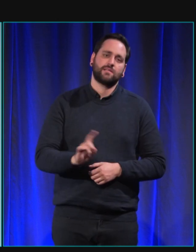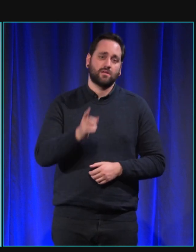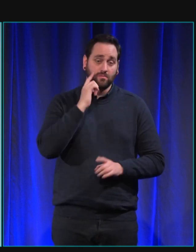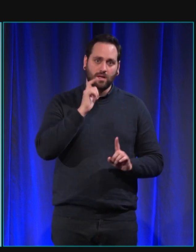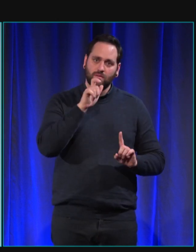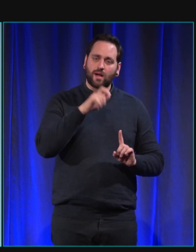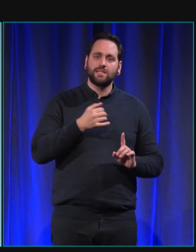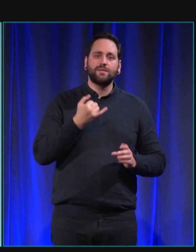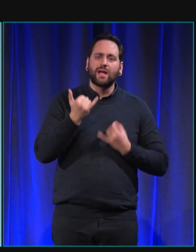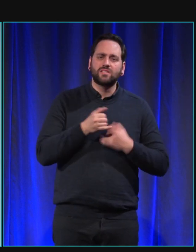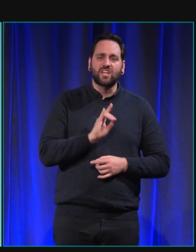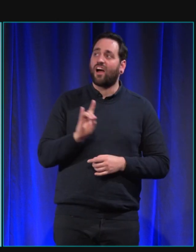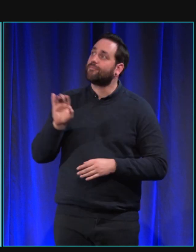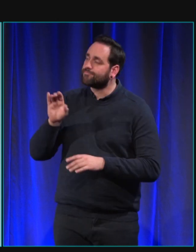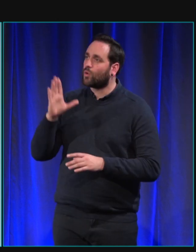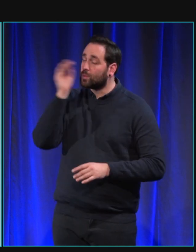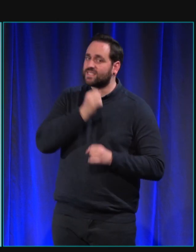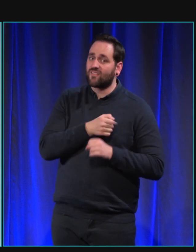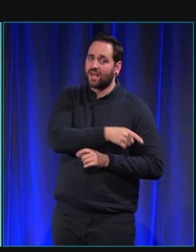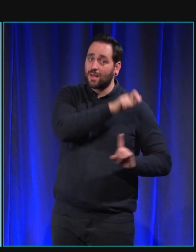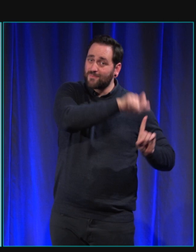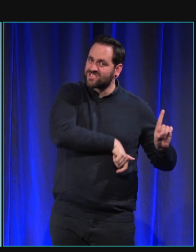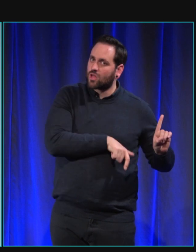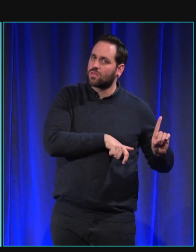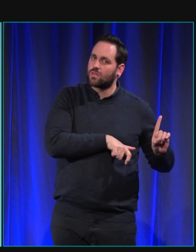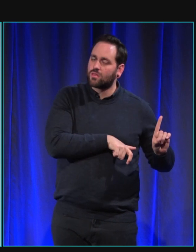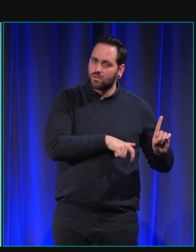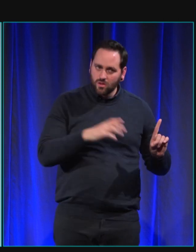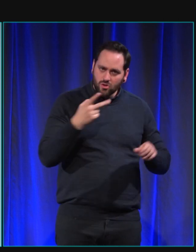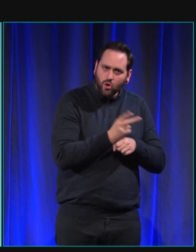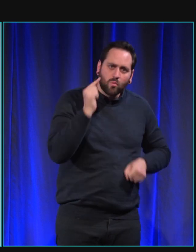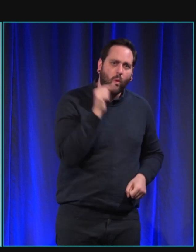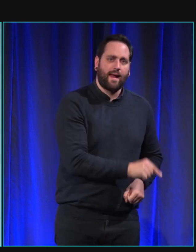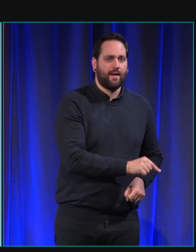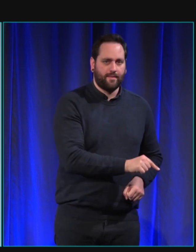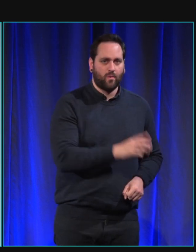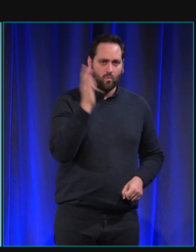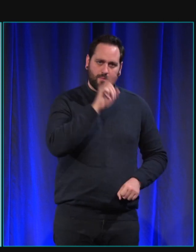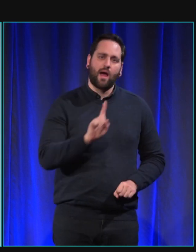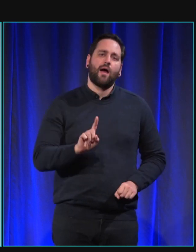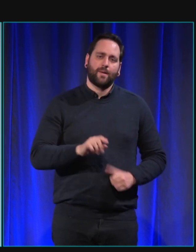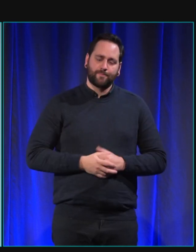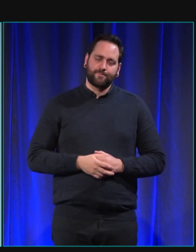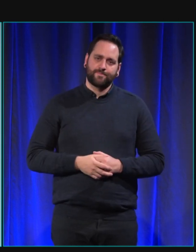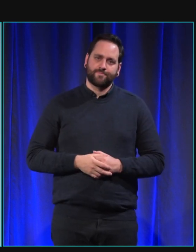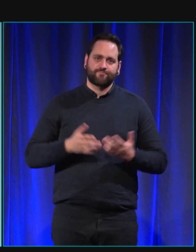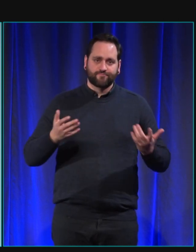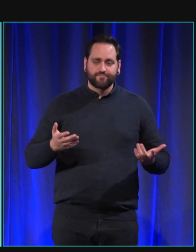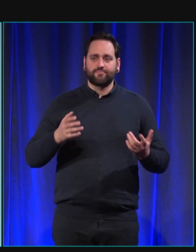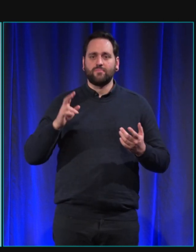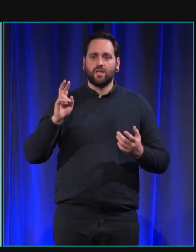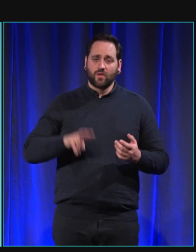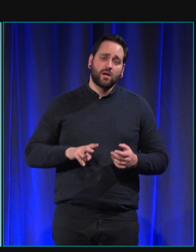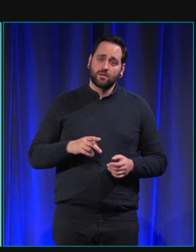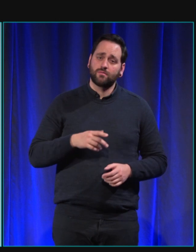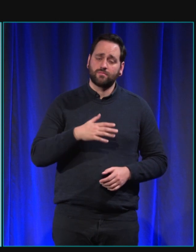réellement en danger il faut bien se le dire et ensuite qu'on lui emmette le harnais ou pas il va être au